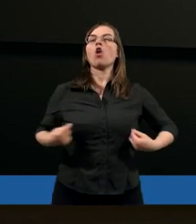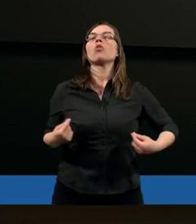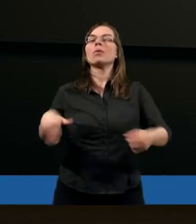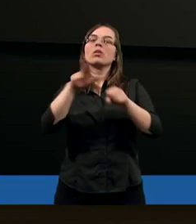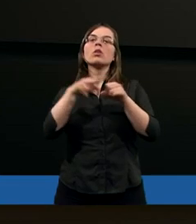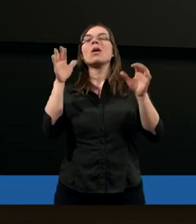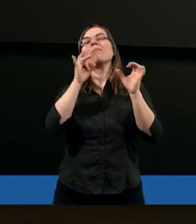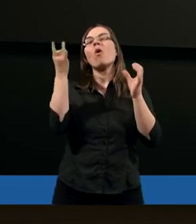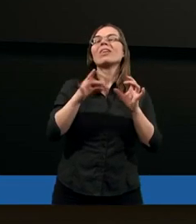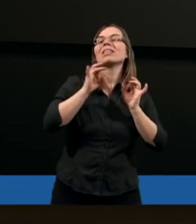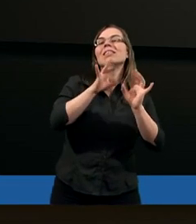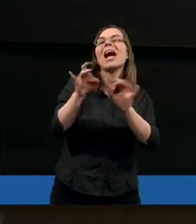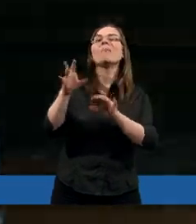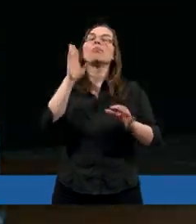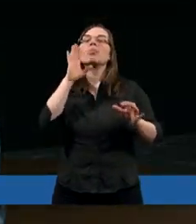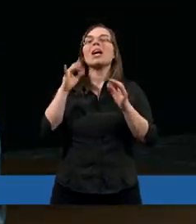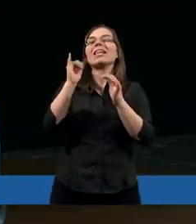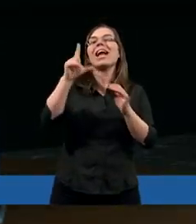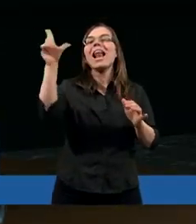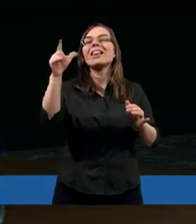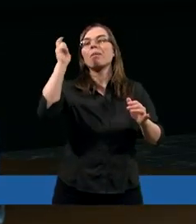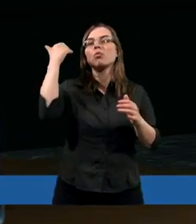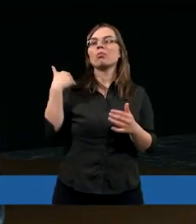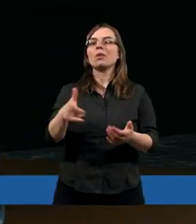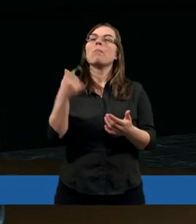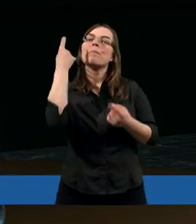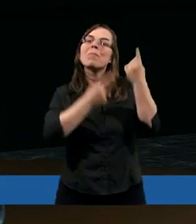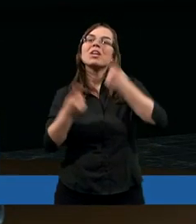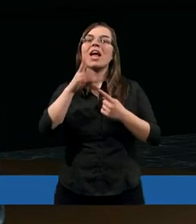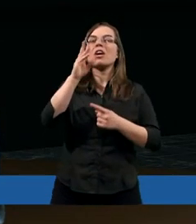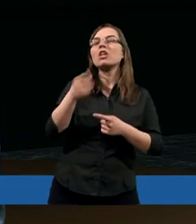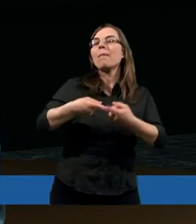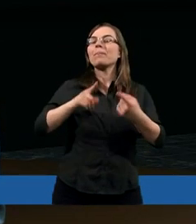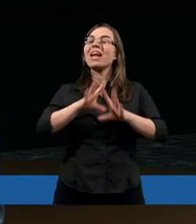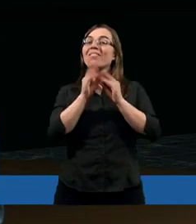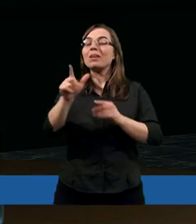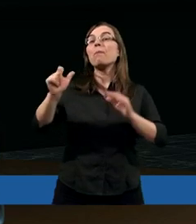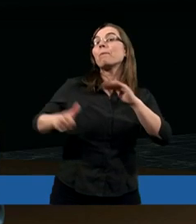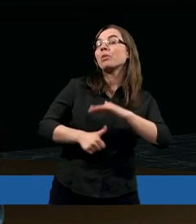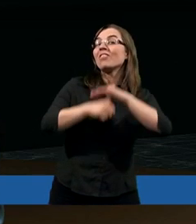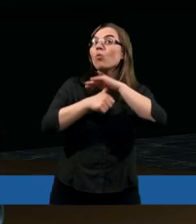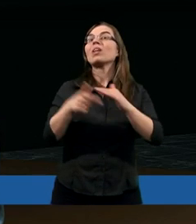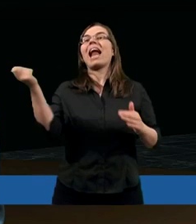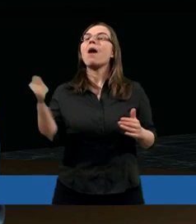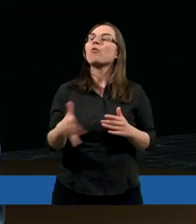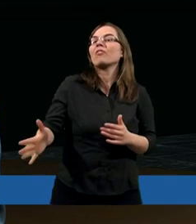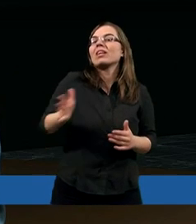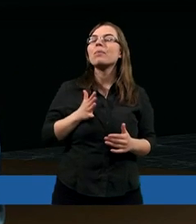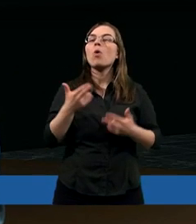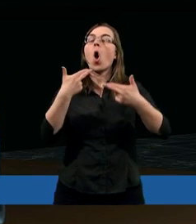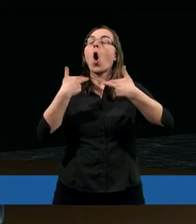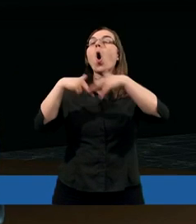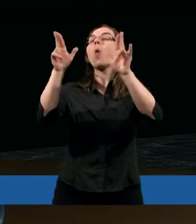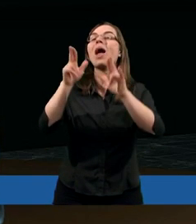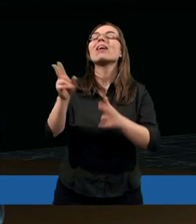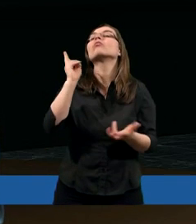nazwać dobrym duchowym liderem? No przede wszystkim myślę, że ten przywódca, on powinien być oddany